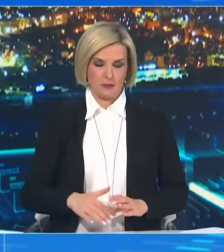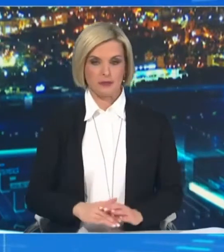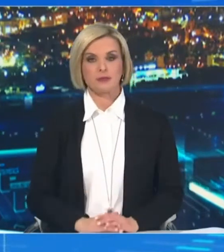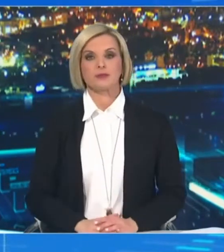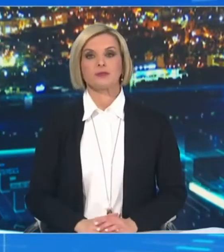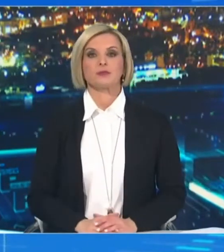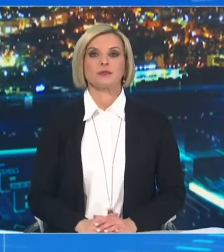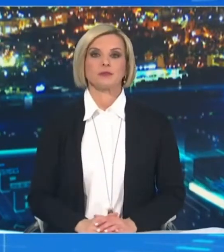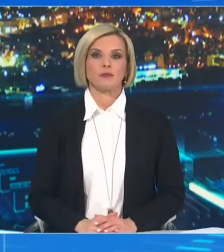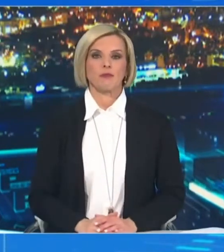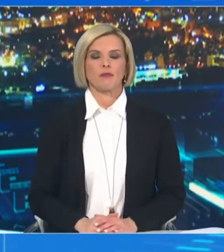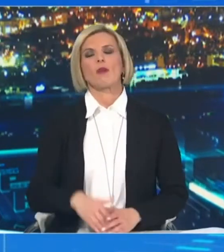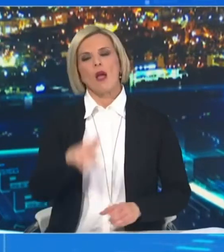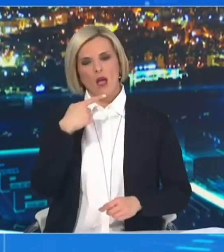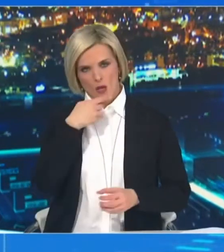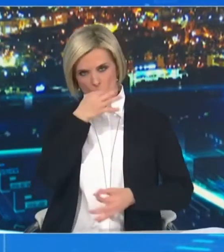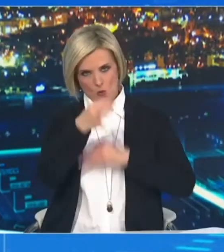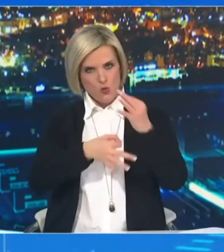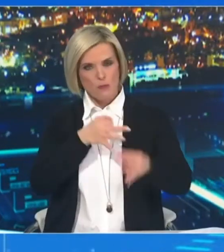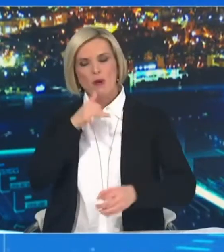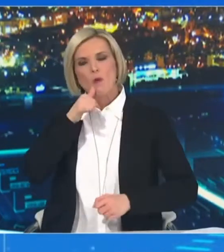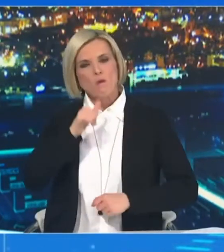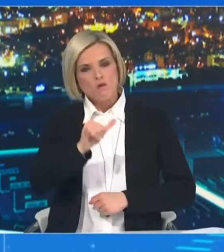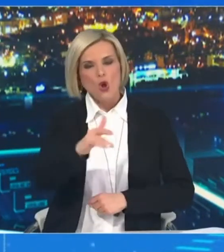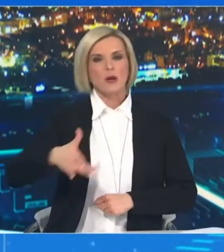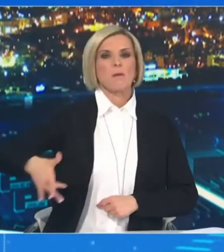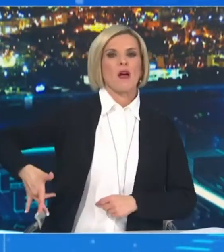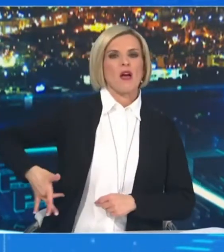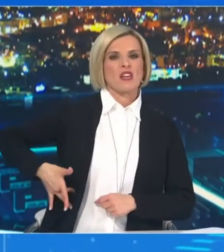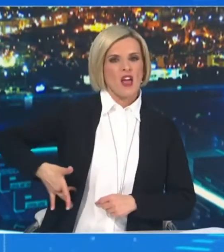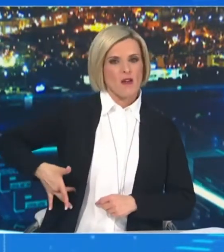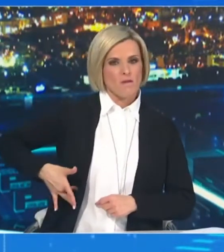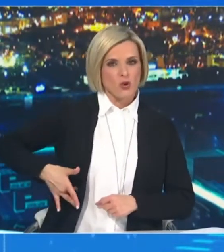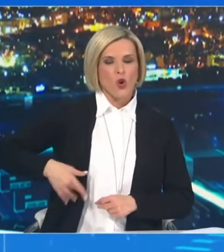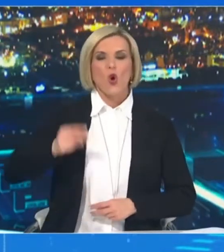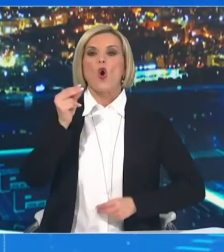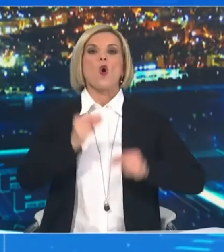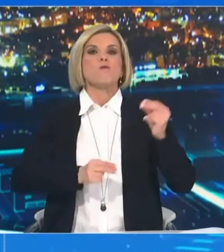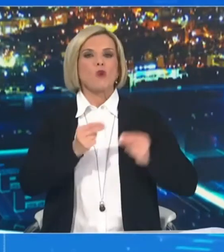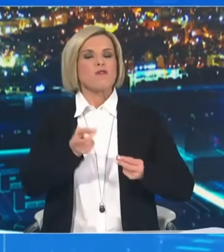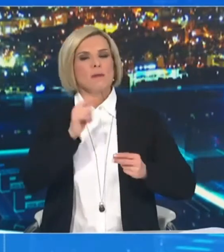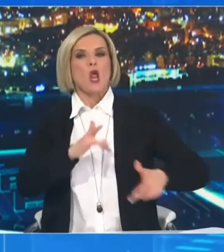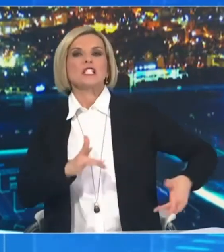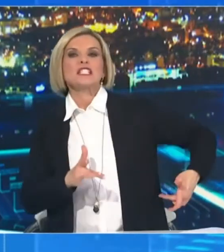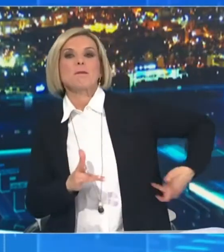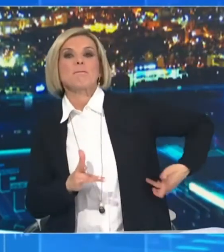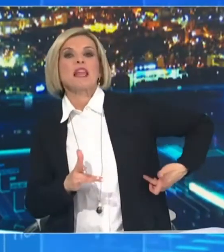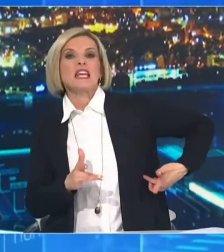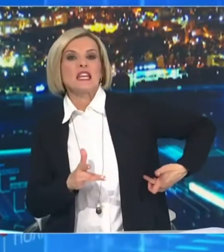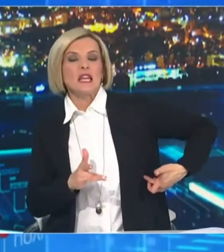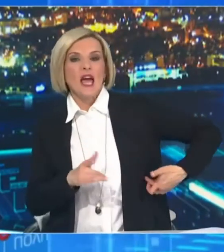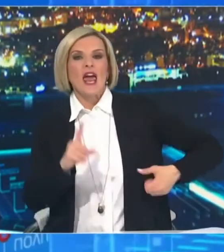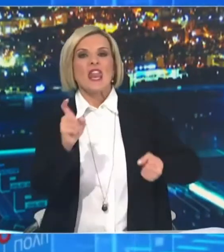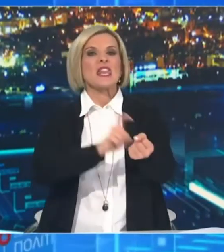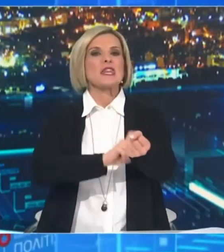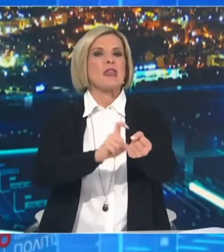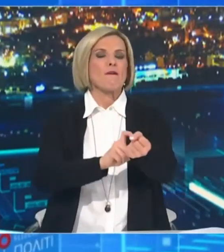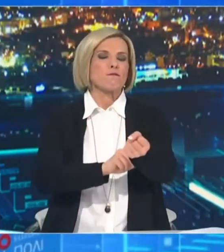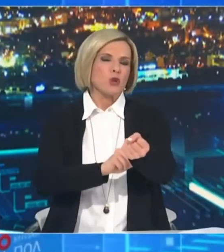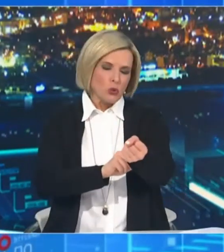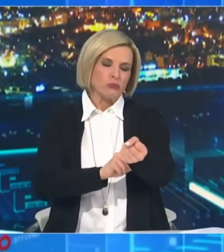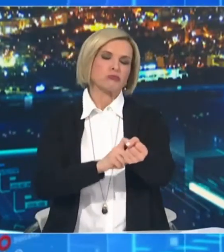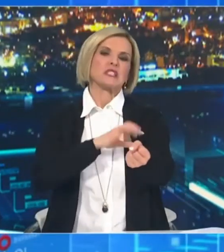Χρόνια υπατική νόσος αιμοσφαιρινοπάθειες, διαταραχές στους πληνός χρόνια νευρολογικά νοσήματα